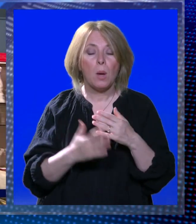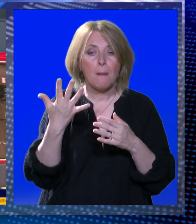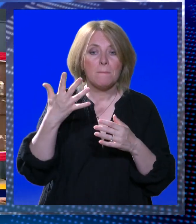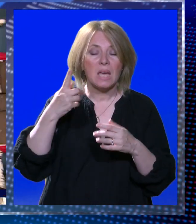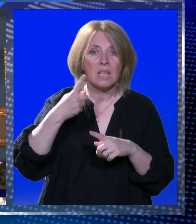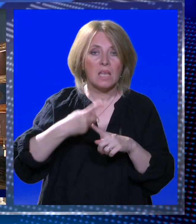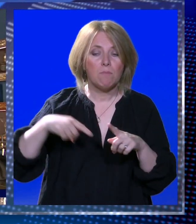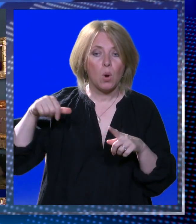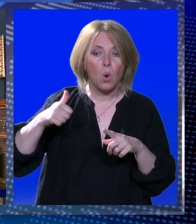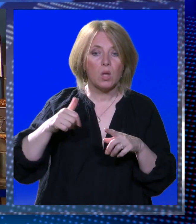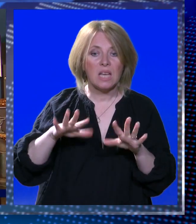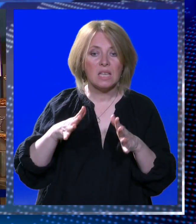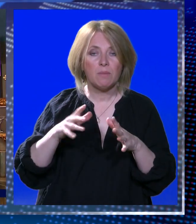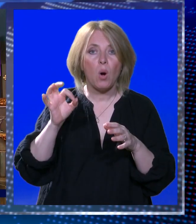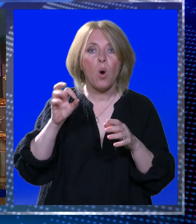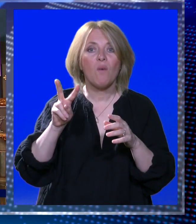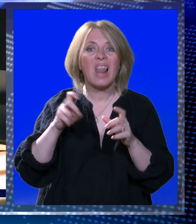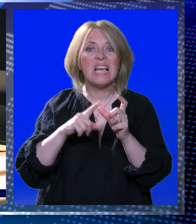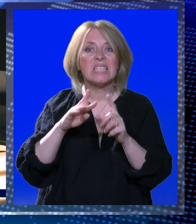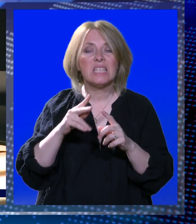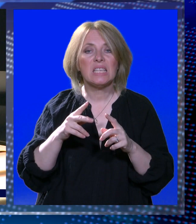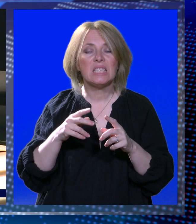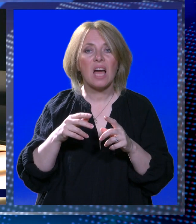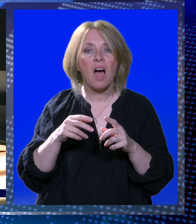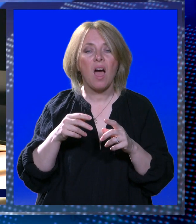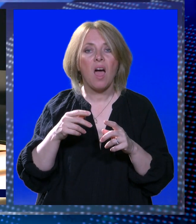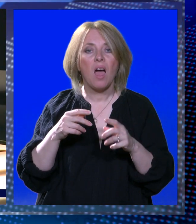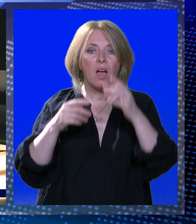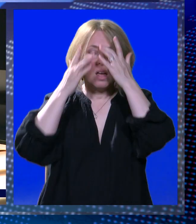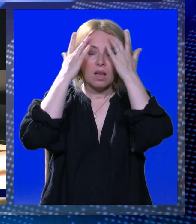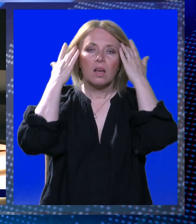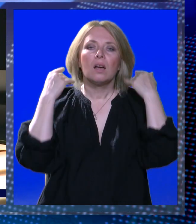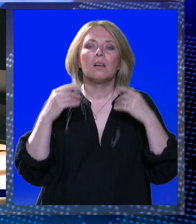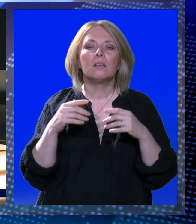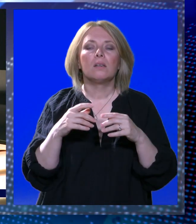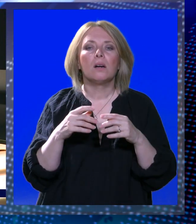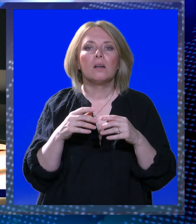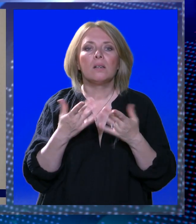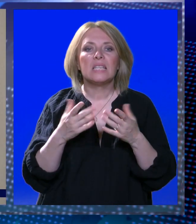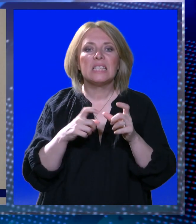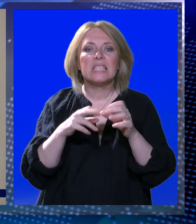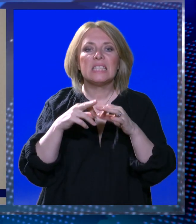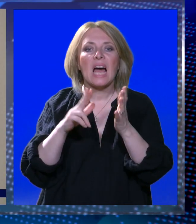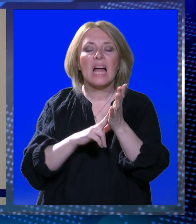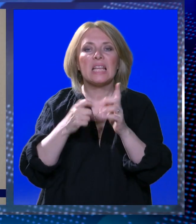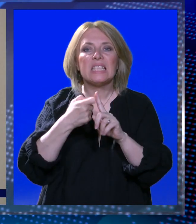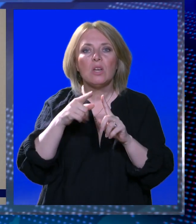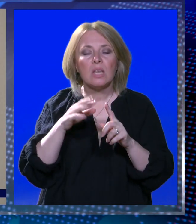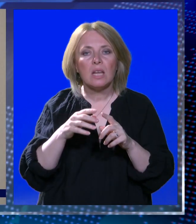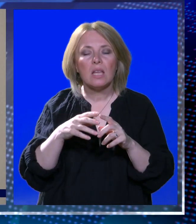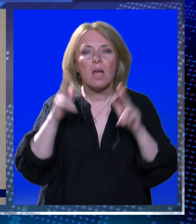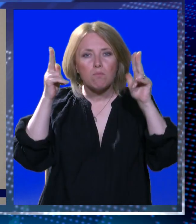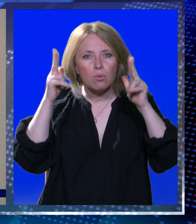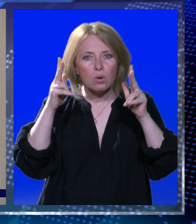imao ovlasti za sankcioniranje buke. Ta ovlast je isključivo bila na sanitarnoj inspekciji i tek zakonskim